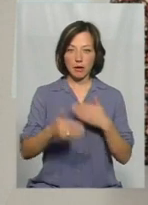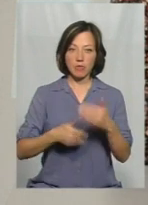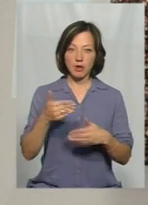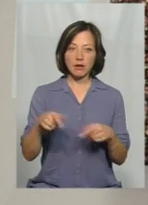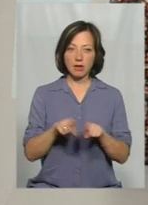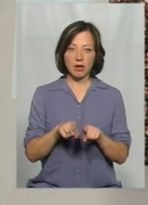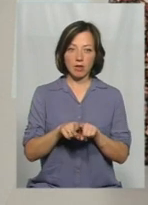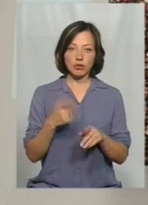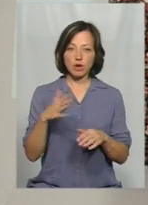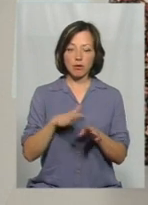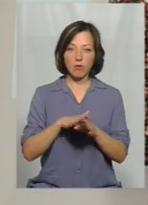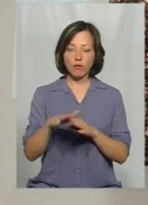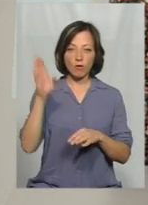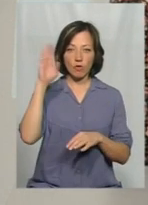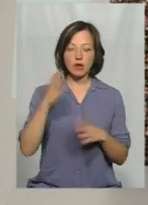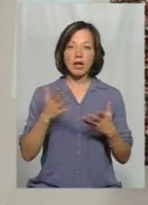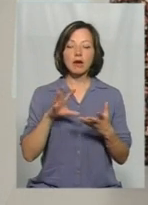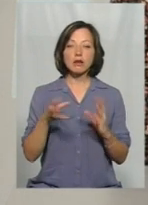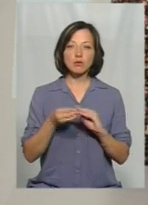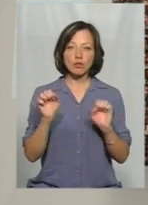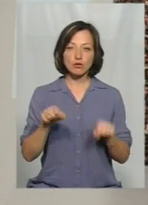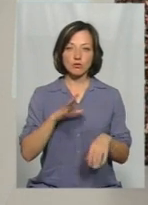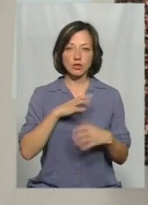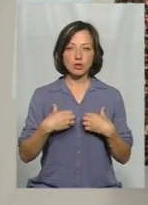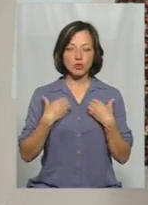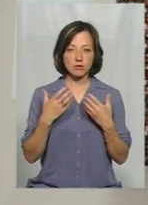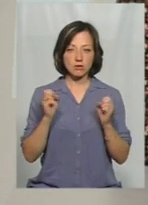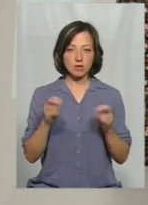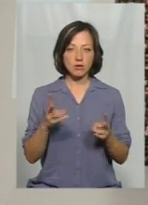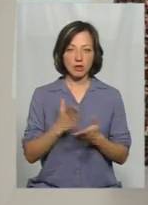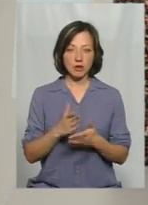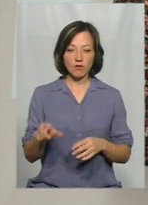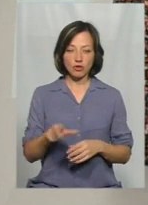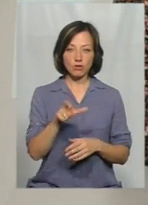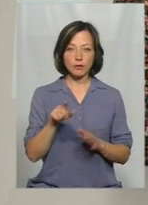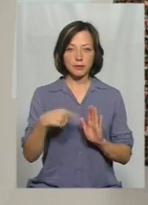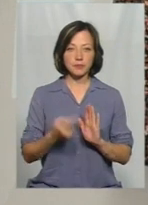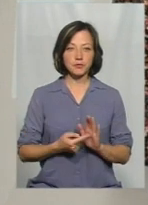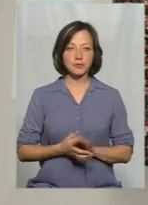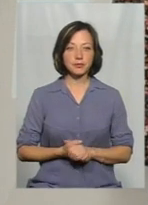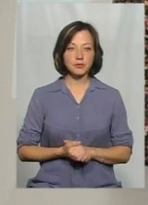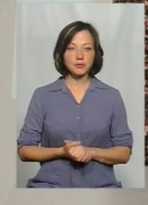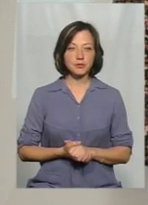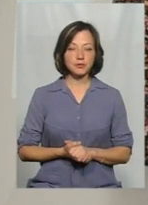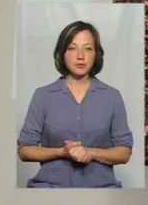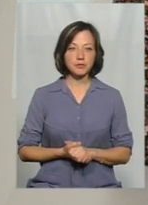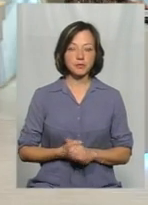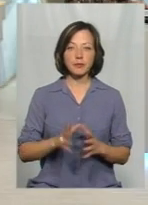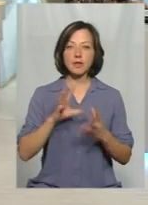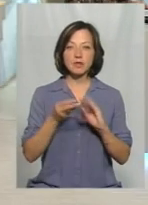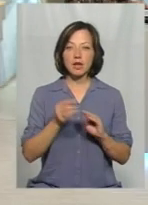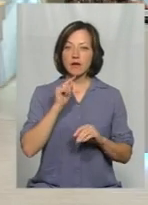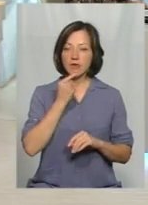От вона і так неповноводна. Які найстрашніші ризики є, якщо зараз не почати? Взагалі